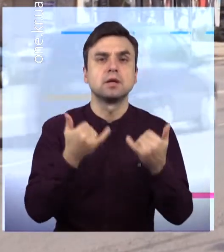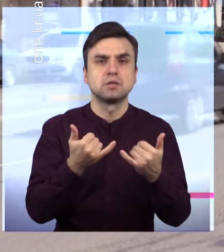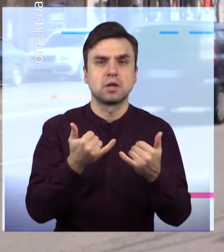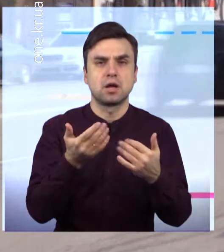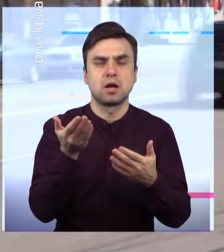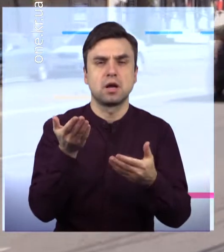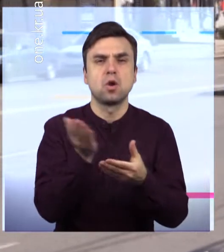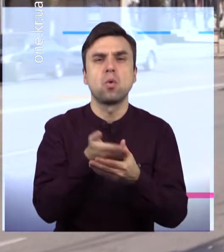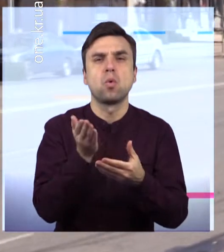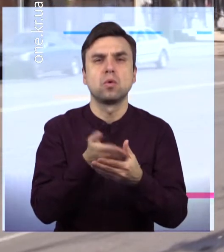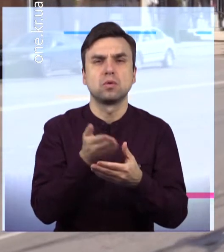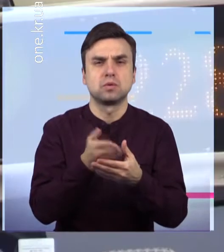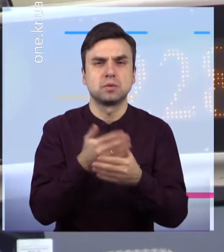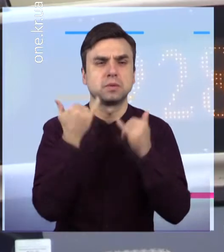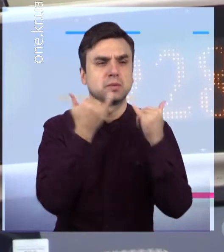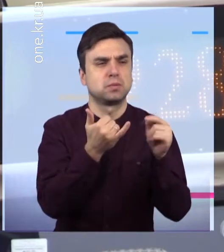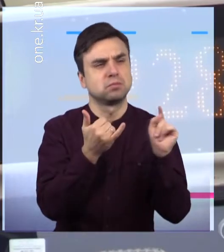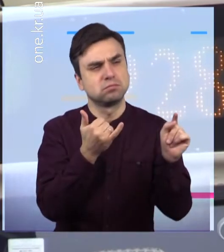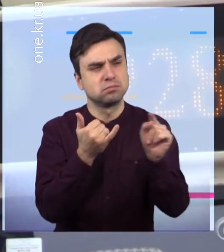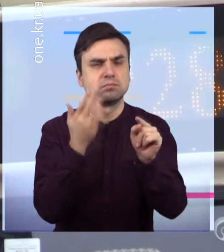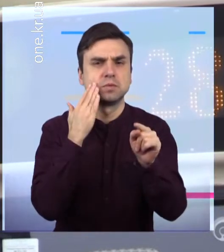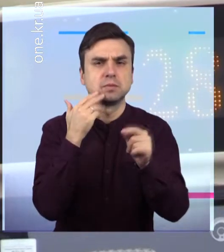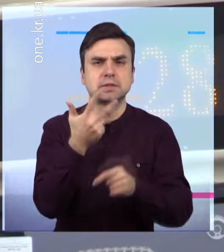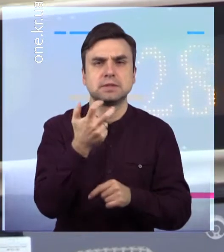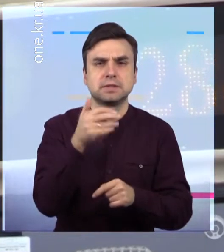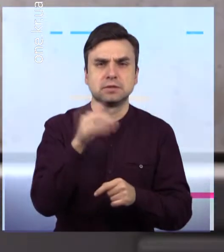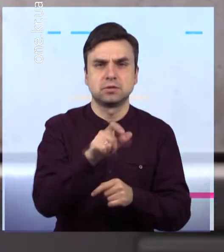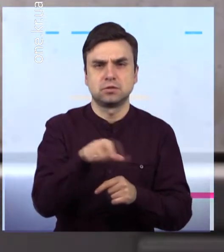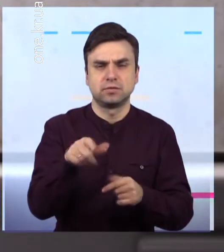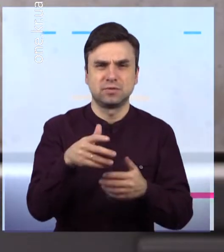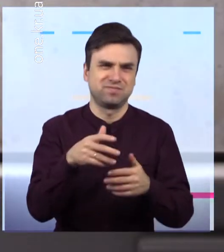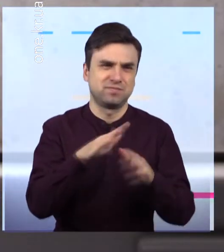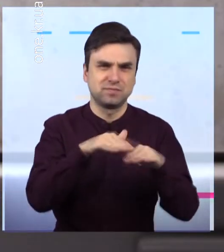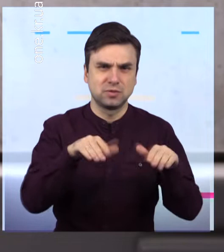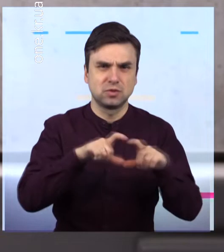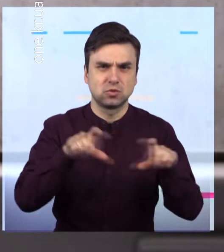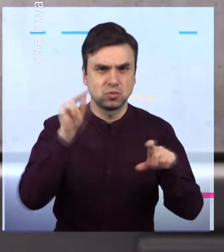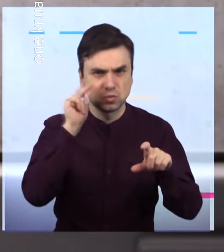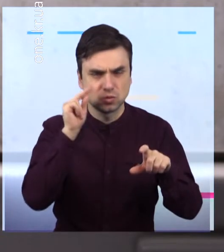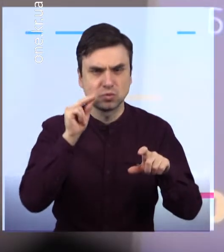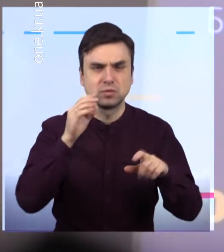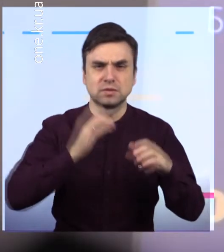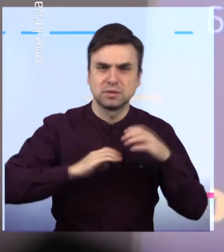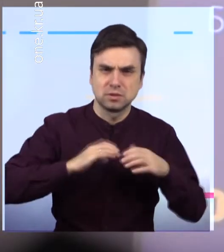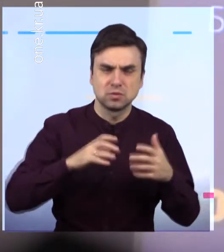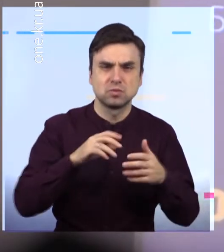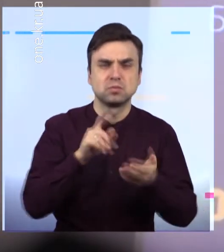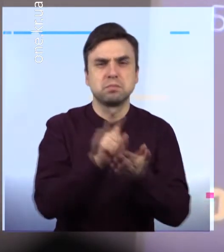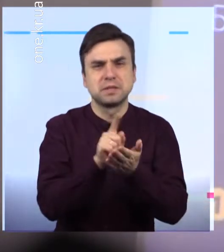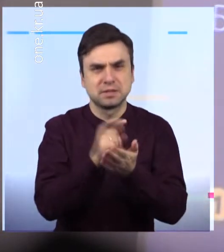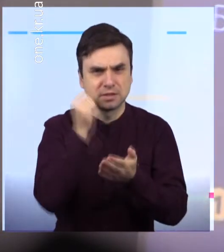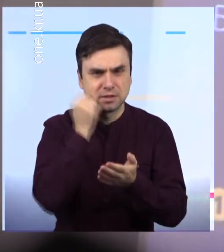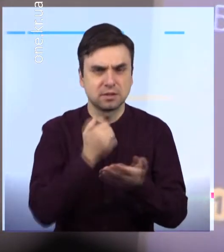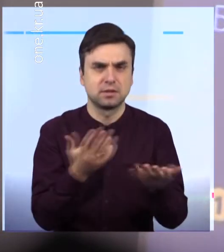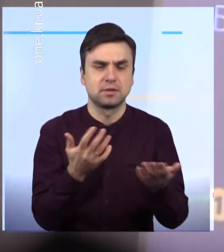транспорті є в 300 тисяч криворіжців Це школярі, студенти та пенсіонери В планах на майбутнє протягом перших шести